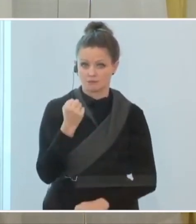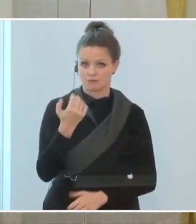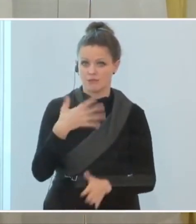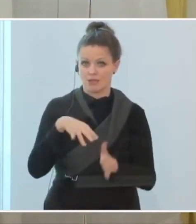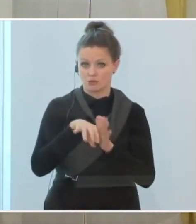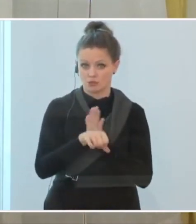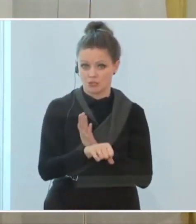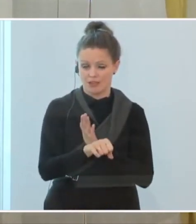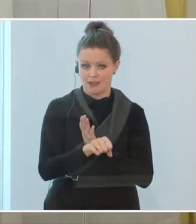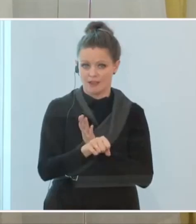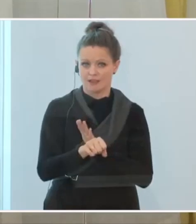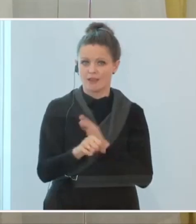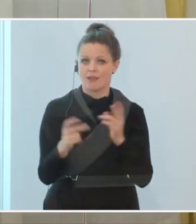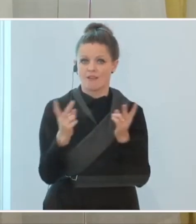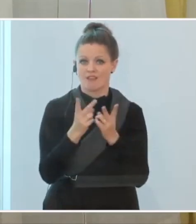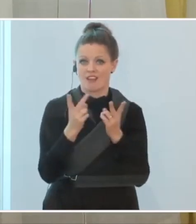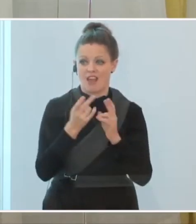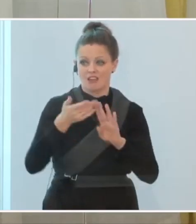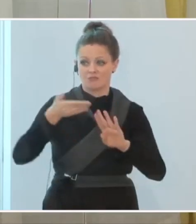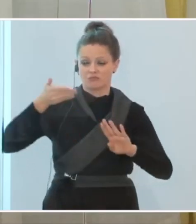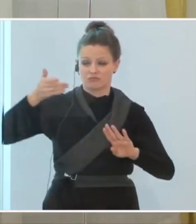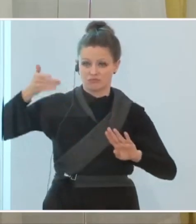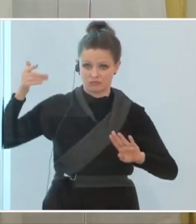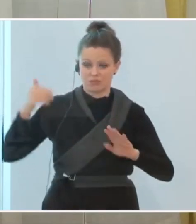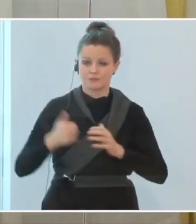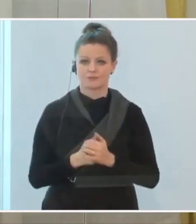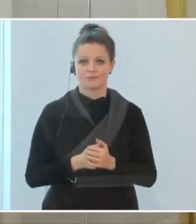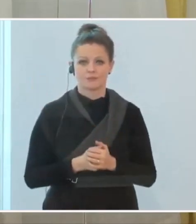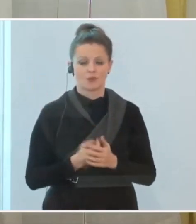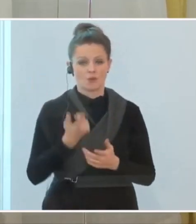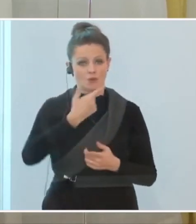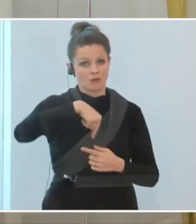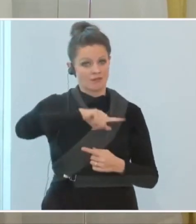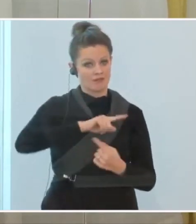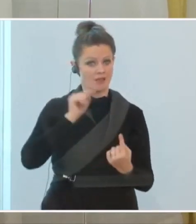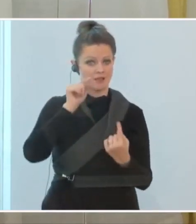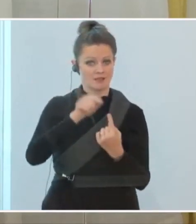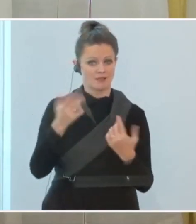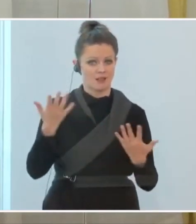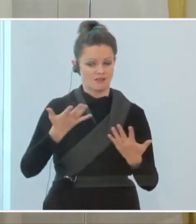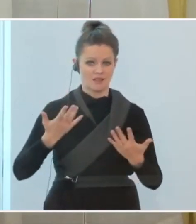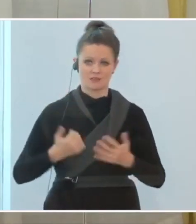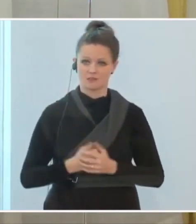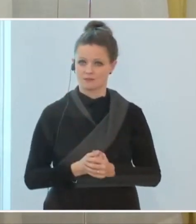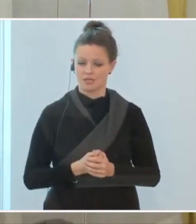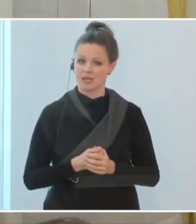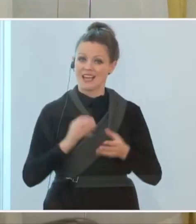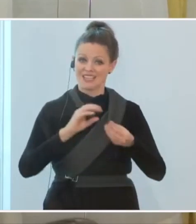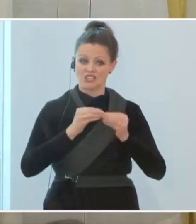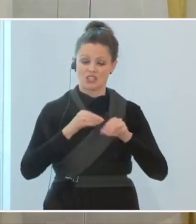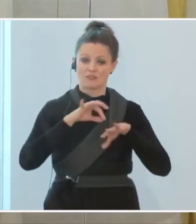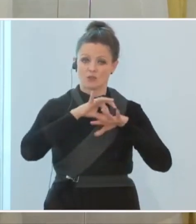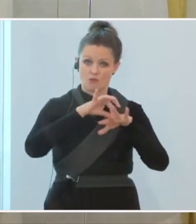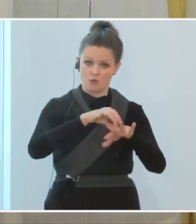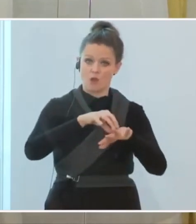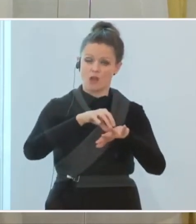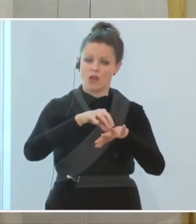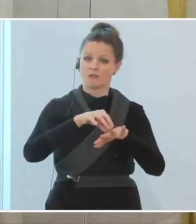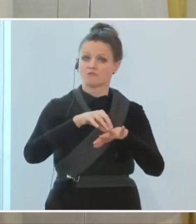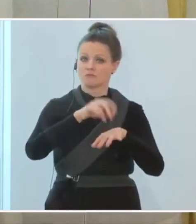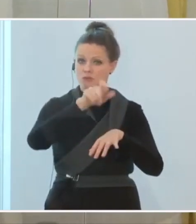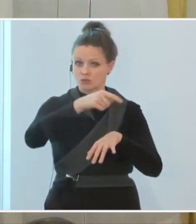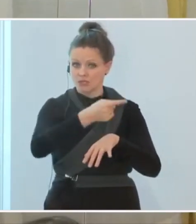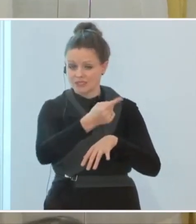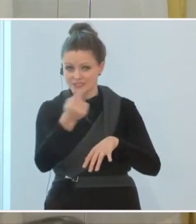strenger ist, als das in der Vergangenheit der Fall gewesen ist. Und uns geht es sehr stark darum, dass da die Geschäftsführungen, die Geschäftsleitungen